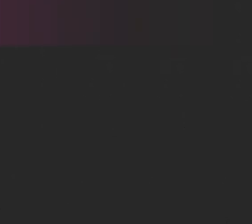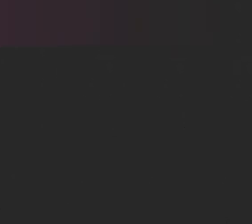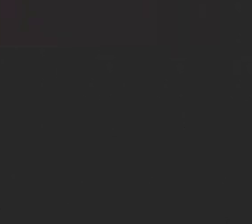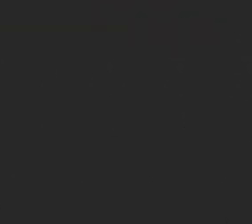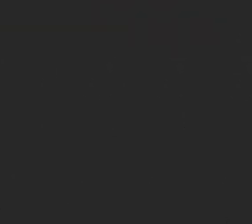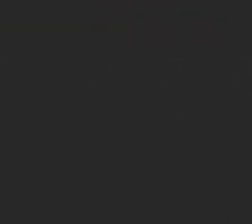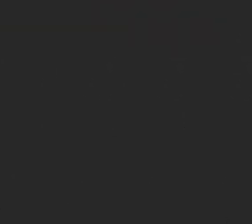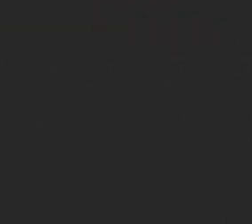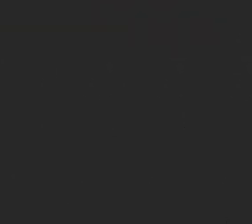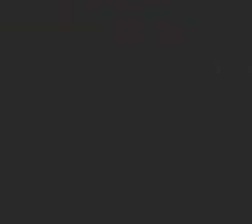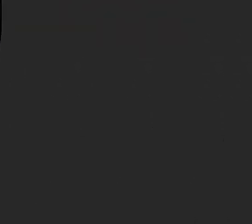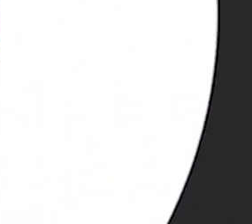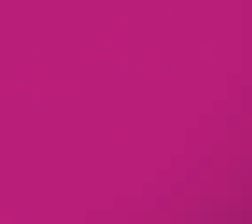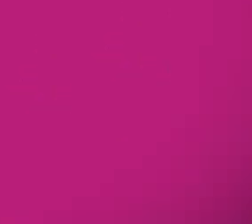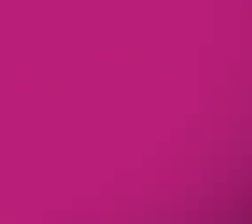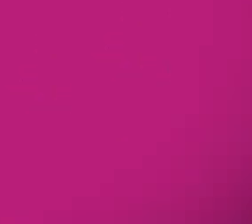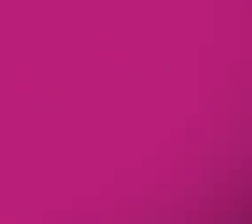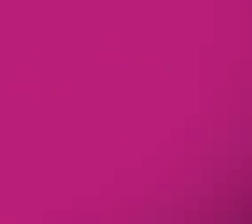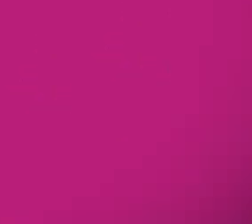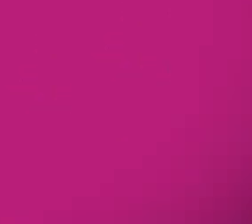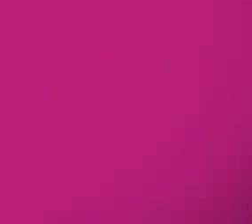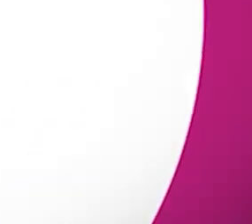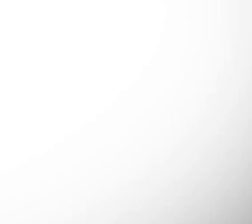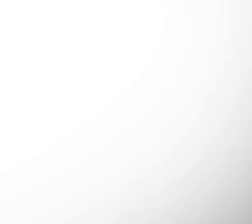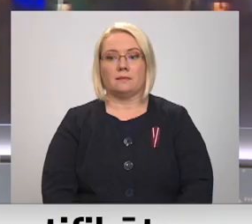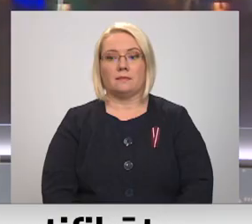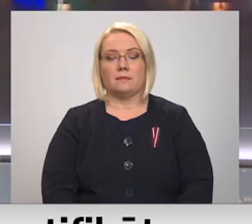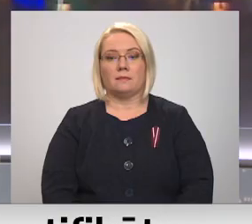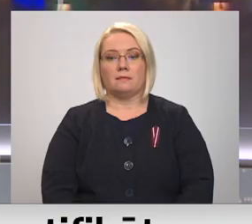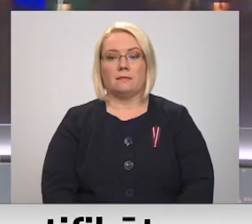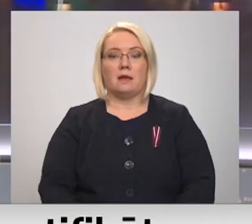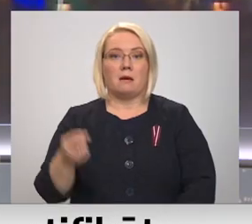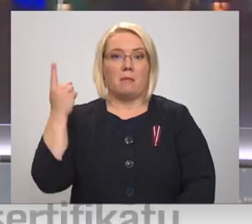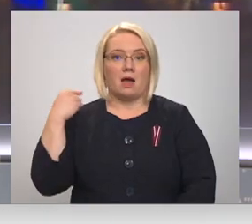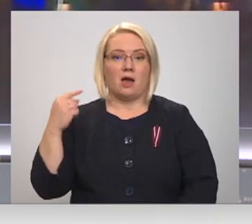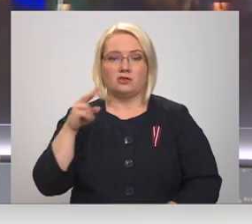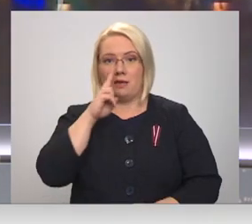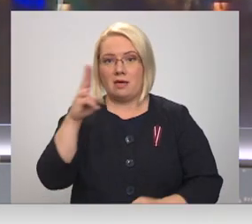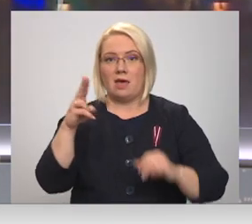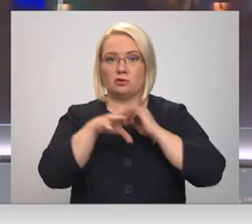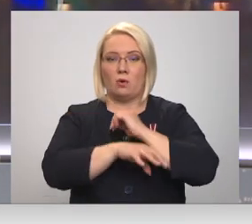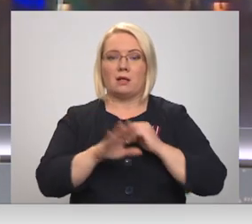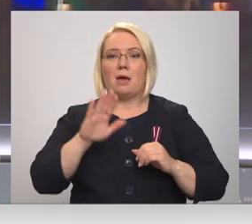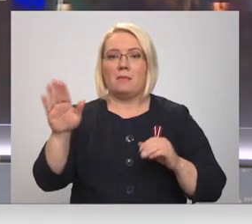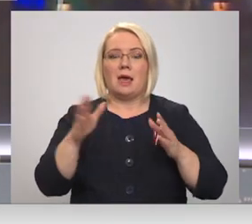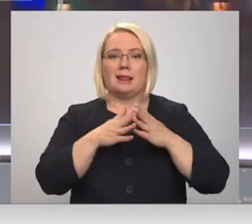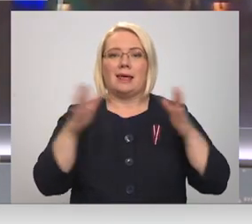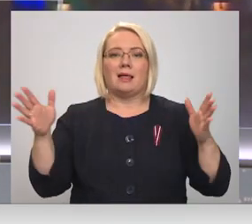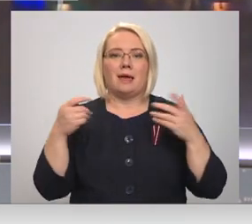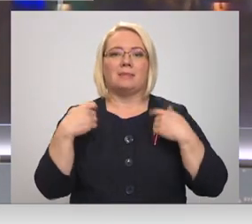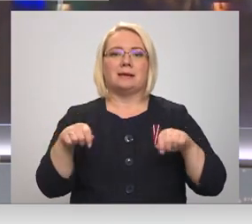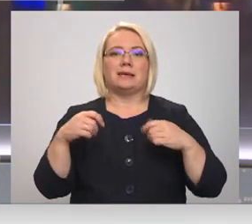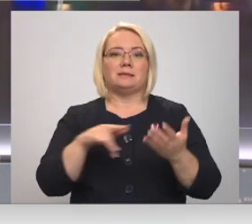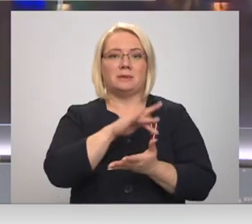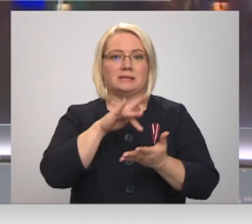Re, visi ēters ir te! Aizvadītajā nedēļas nogalē pie lielākajiem tirsniecības